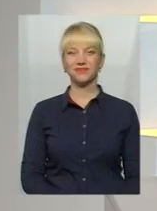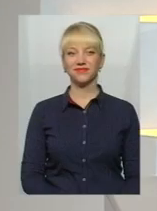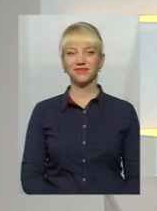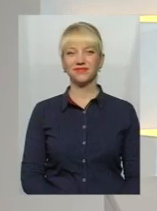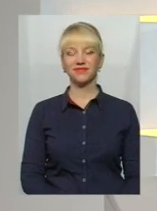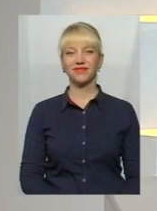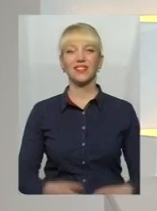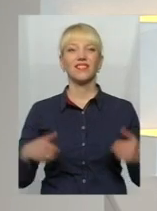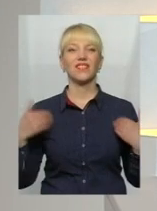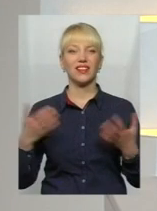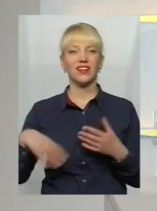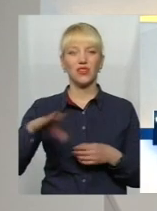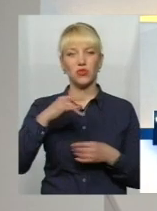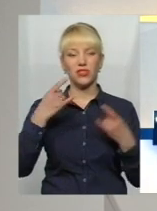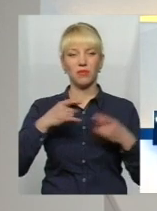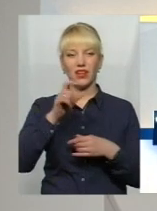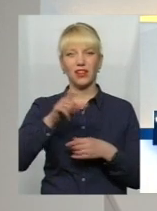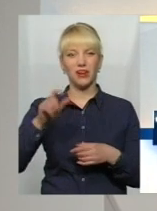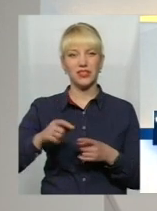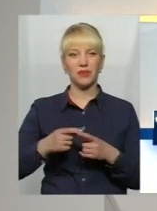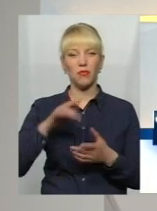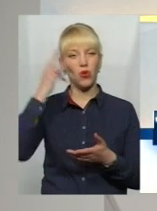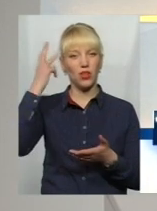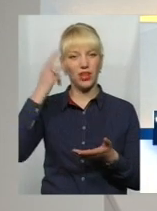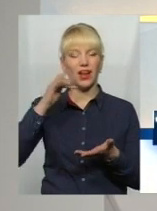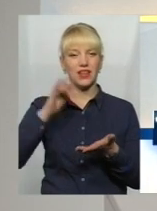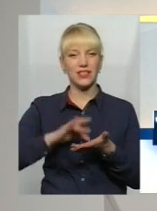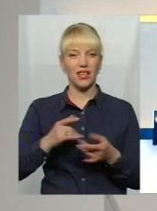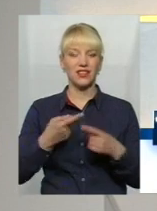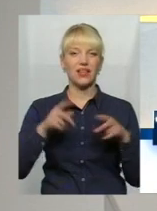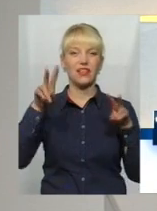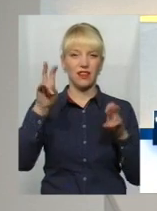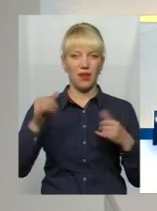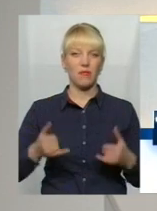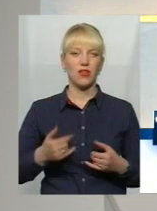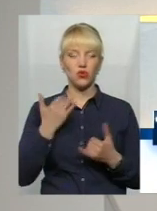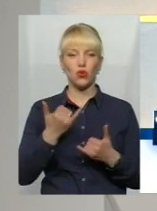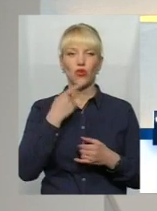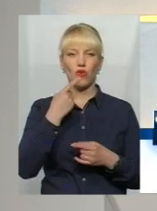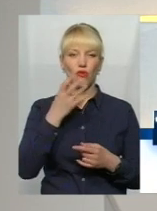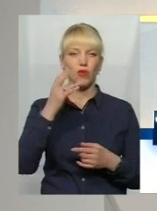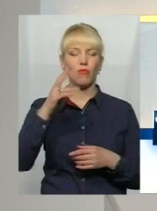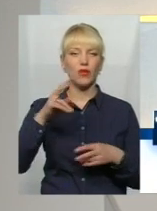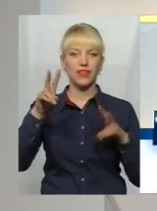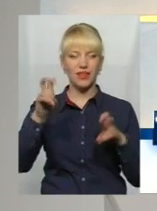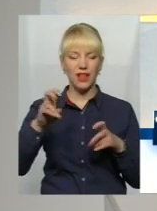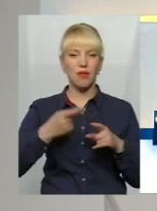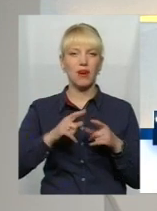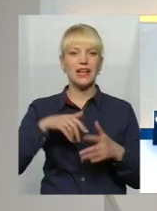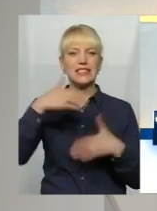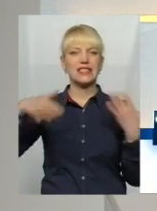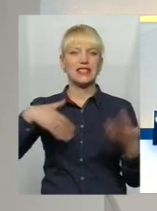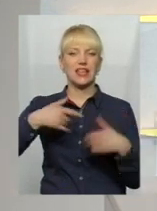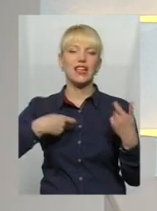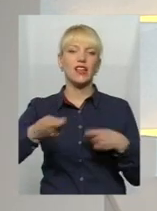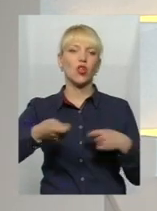Мої вітання усім телеглядачам Поділляцентр в ефірі тема. Сьогодні говоримо на тему стихійної торгівлі. Вона до сих пір, ця тема ще